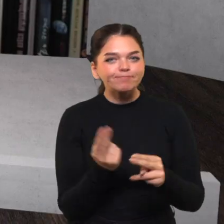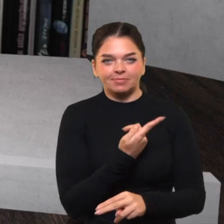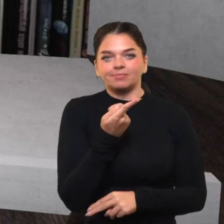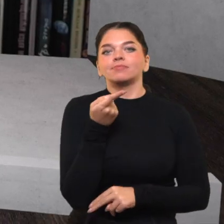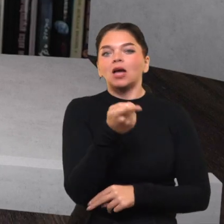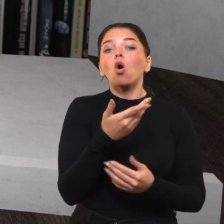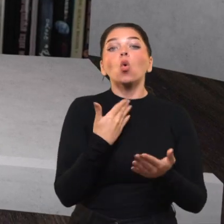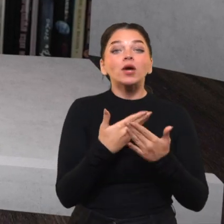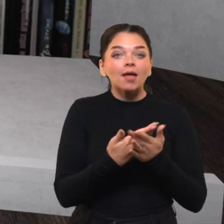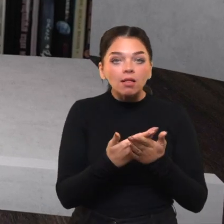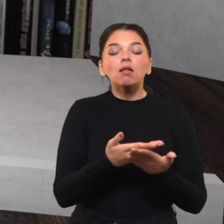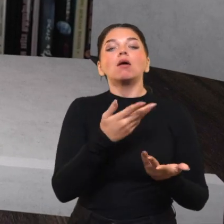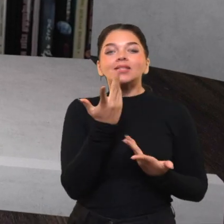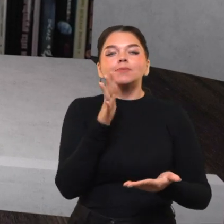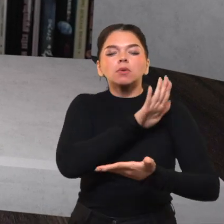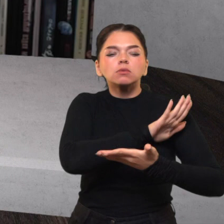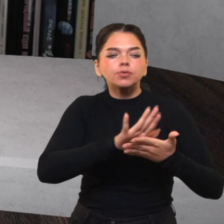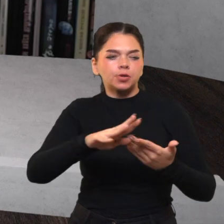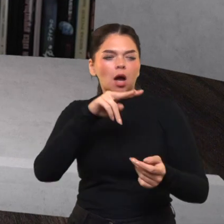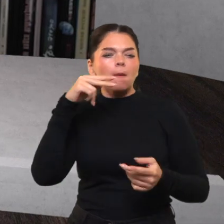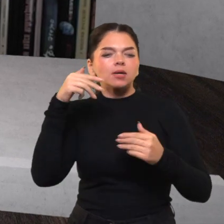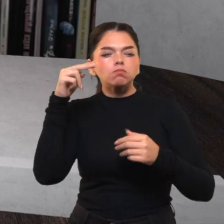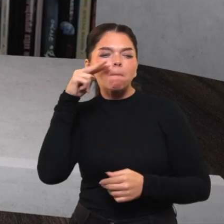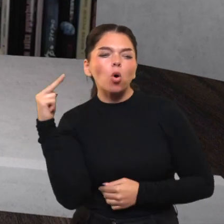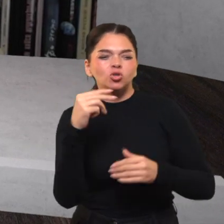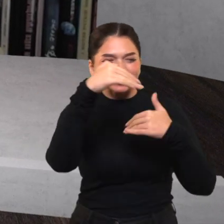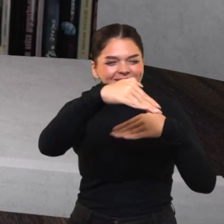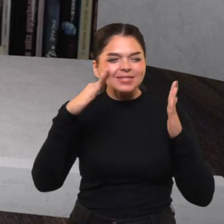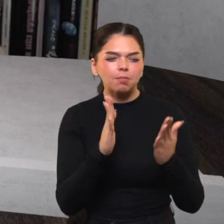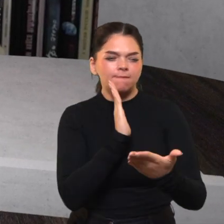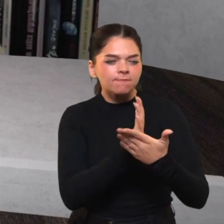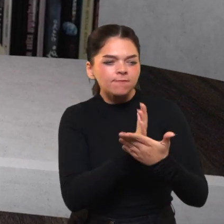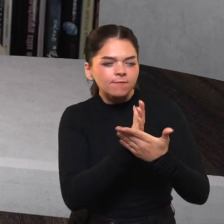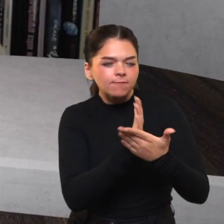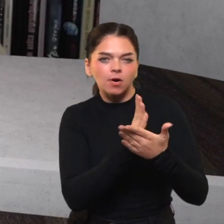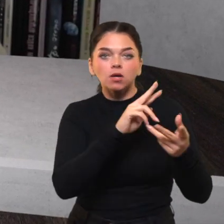Nesį liko ideologinį ir nesagibėjo prisitaikyti prie laikmečių.